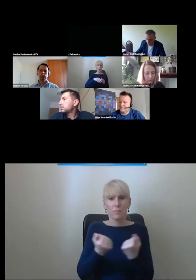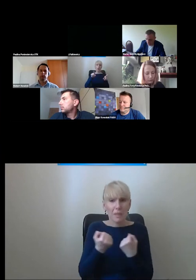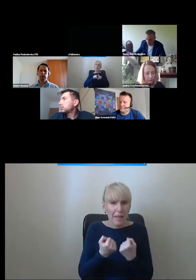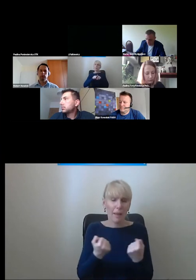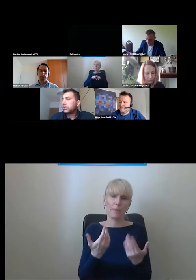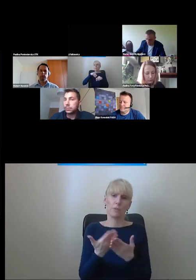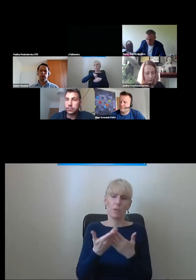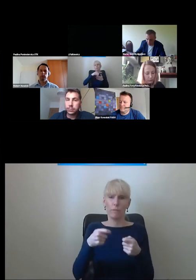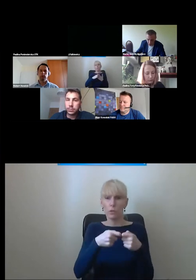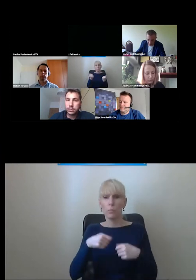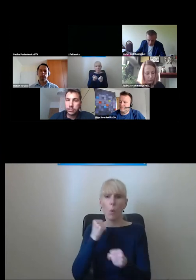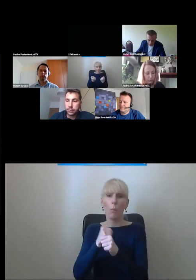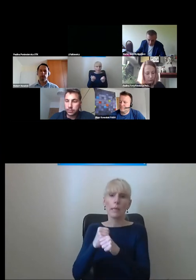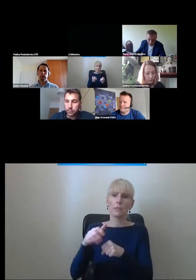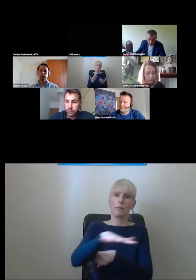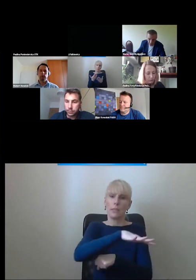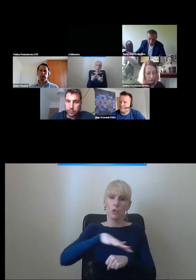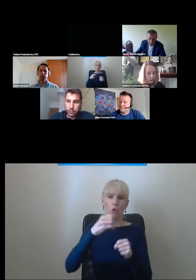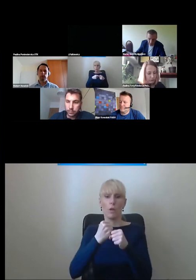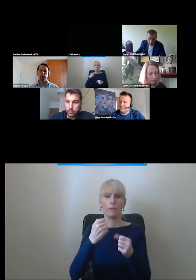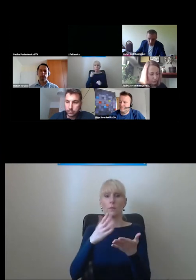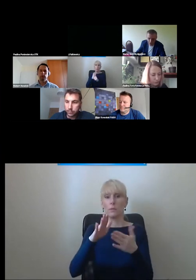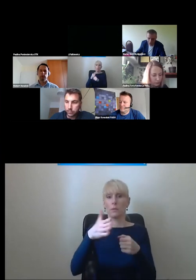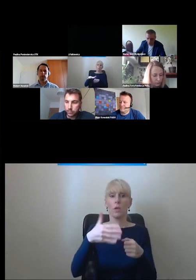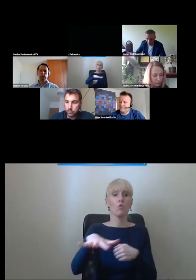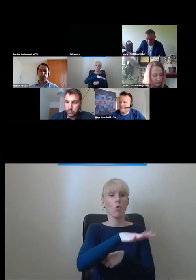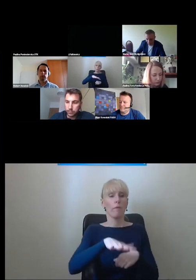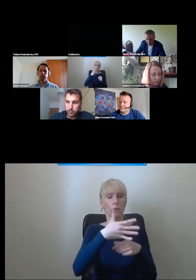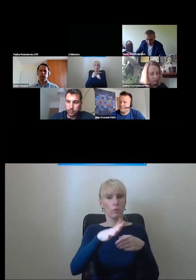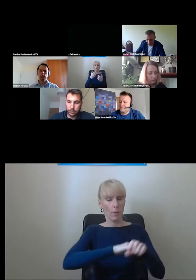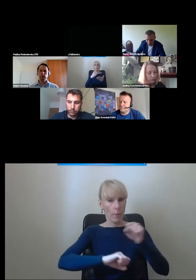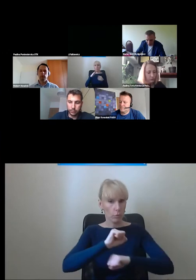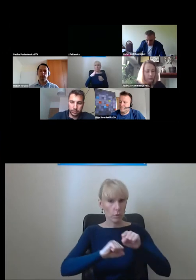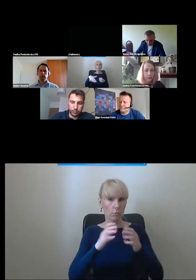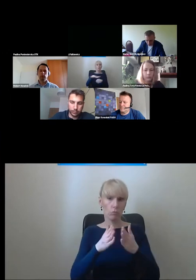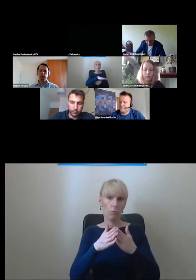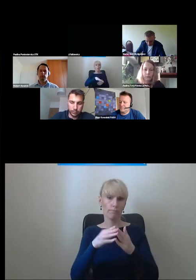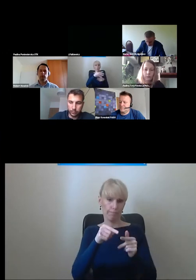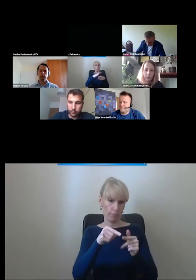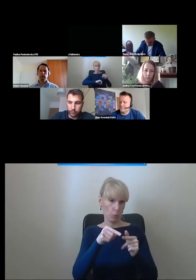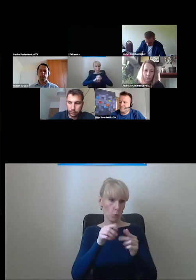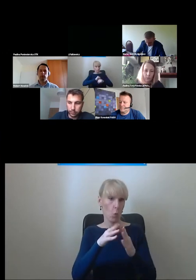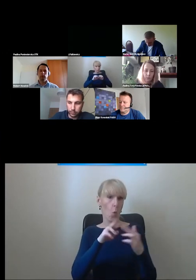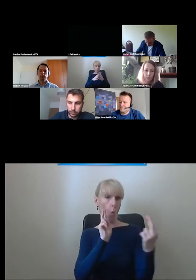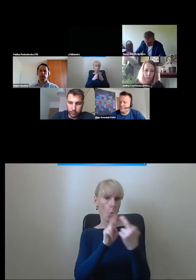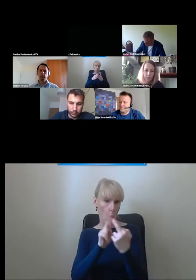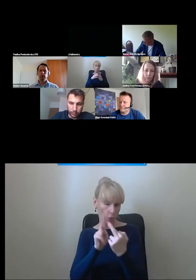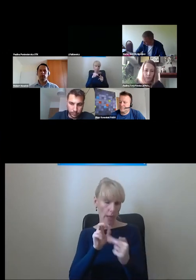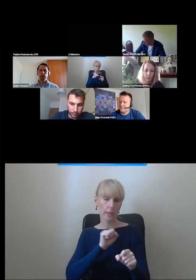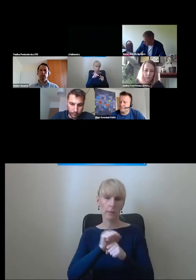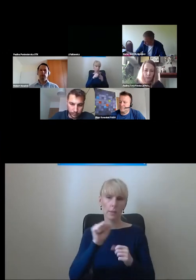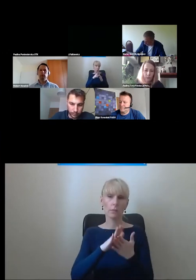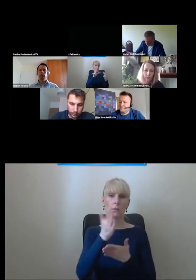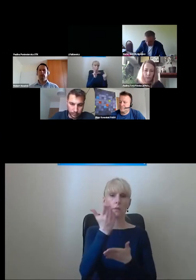staramy się, że tak powiem współpracować ze środowiskami chociażby osób niepełnosprawnych. Jesteśmy w ciągłym kontakcie z